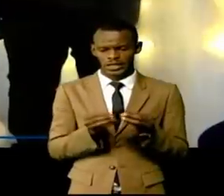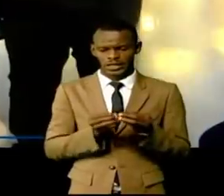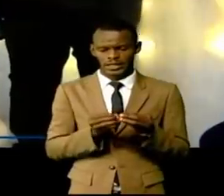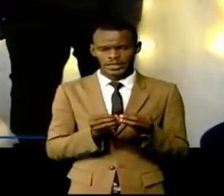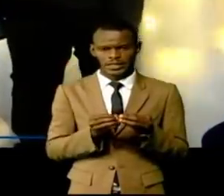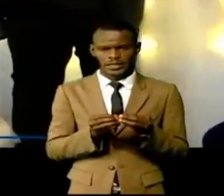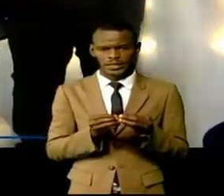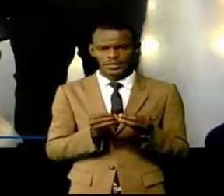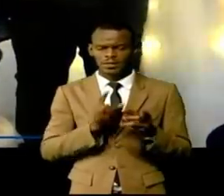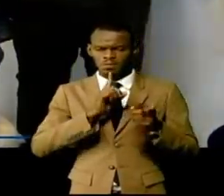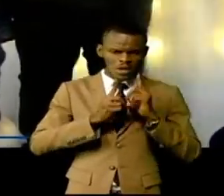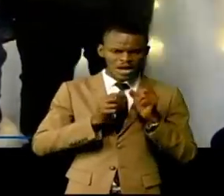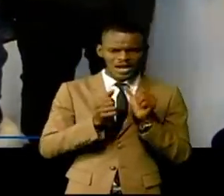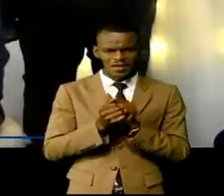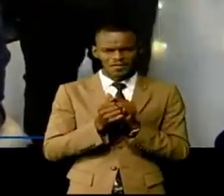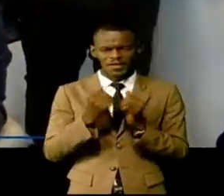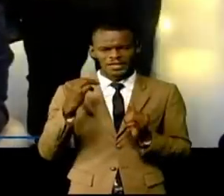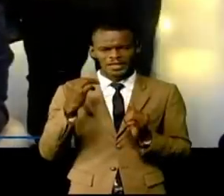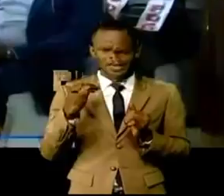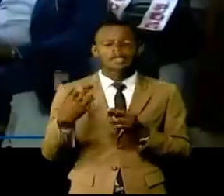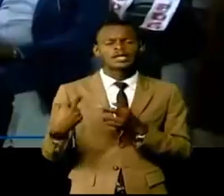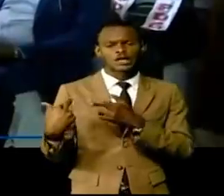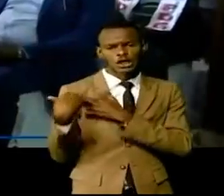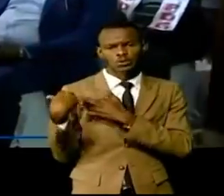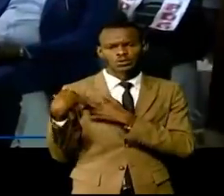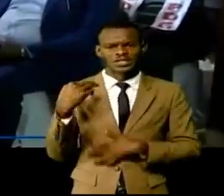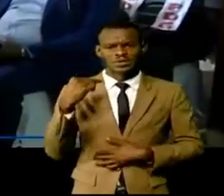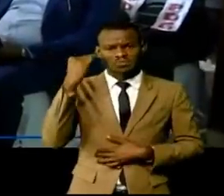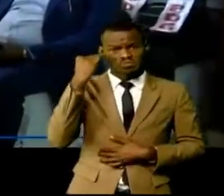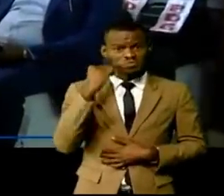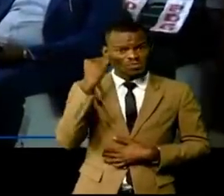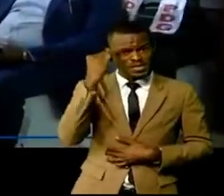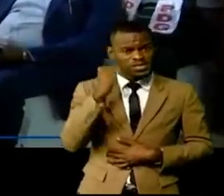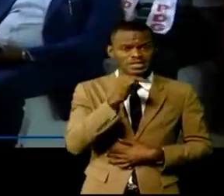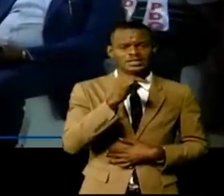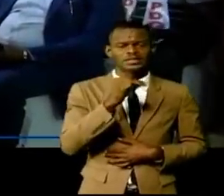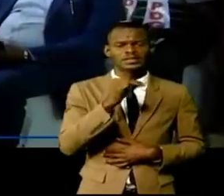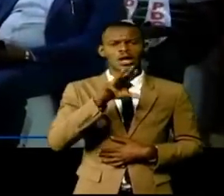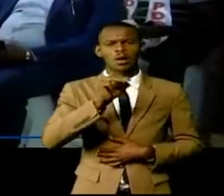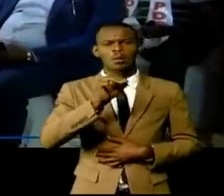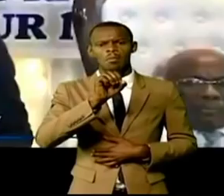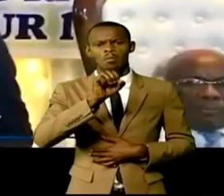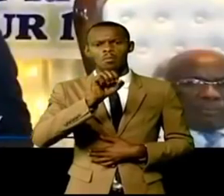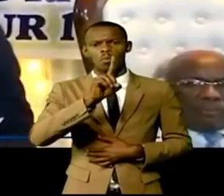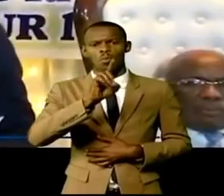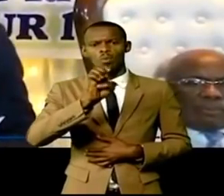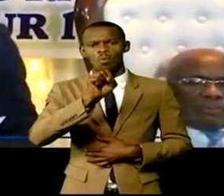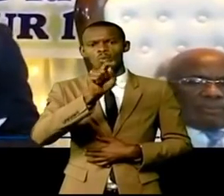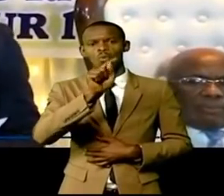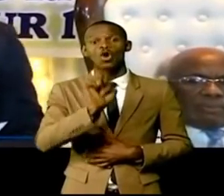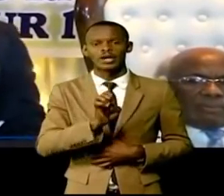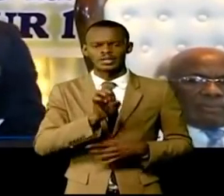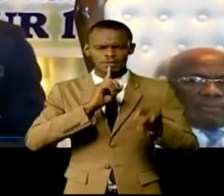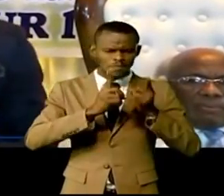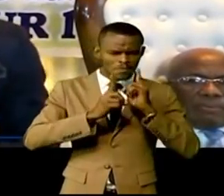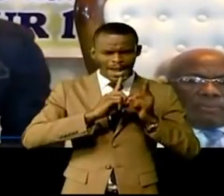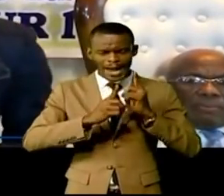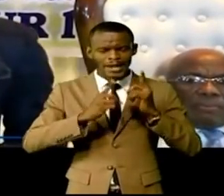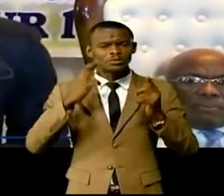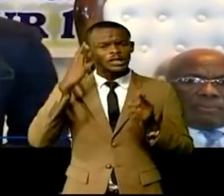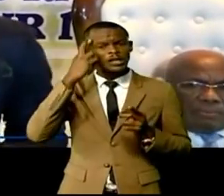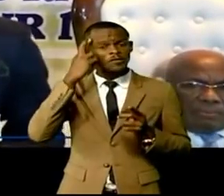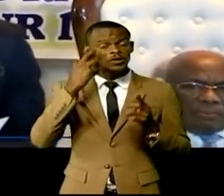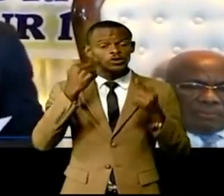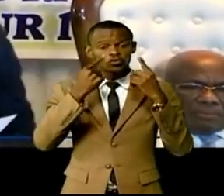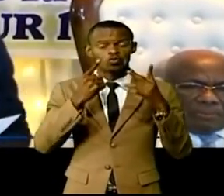excellence monsieur le ministre Modeste Moutinga pour lever les options politiques à rapport avec la situation politique des